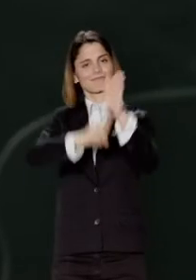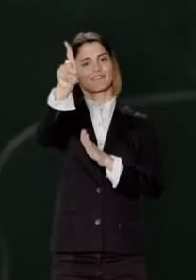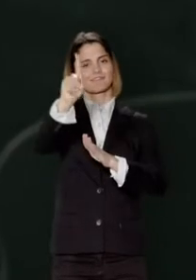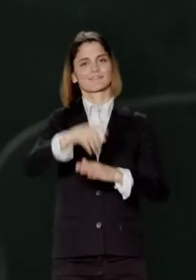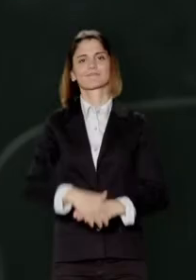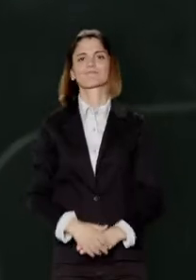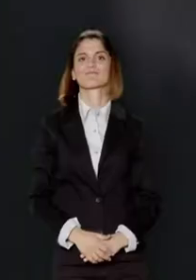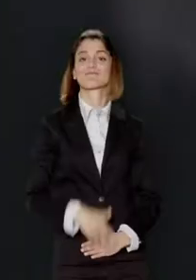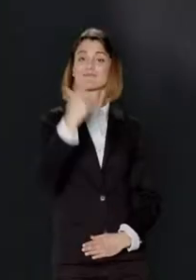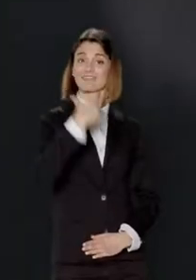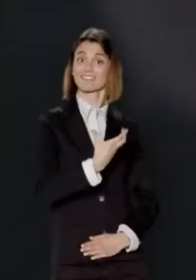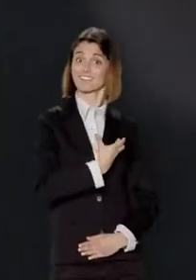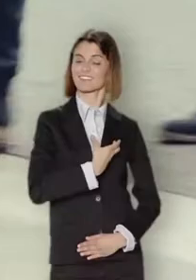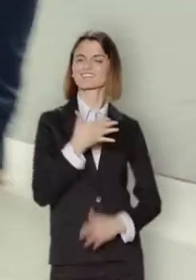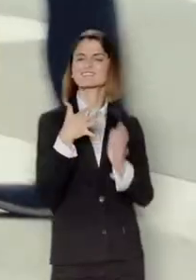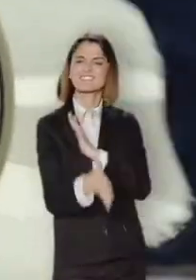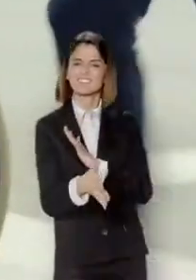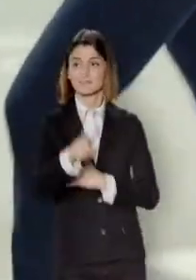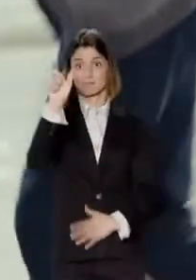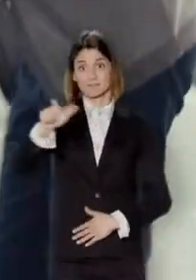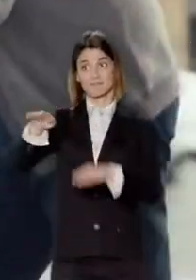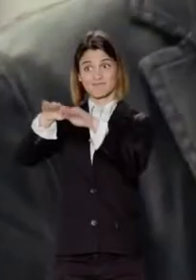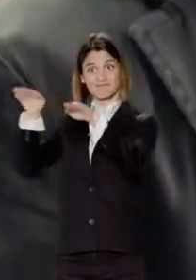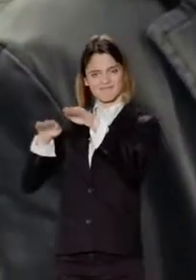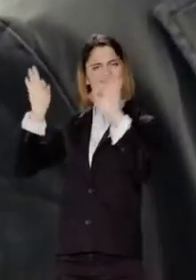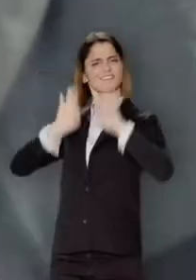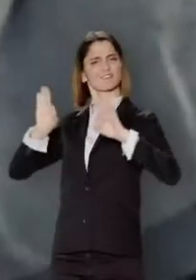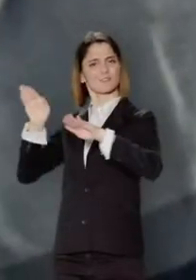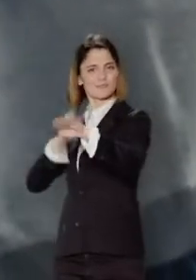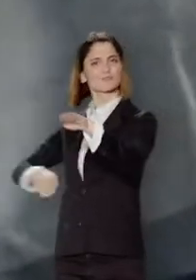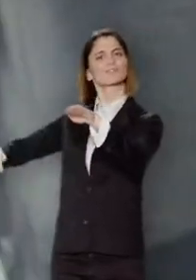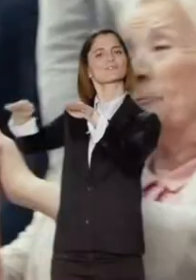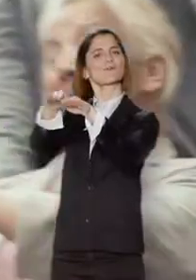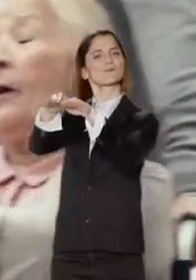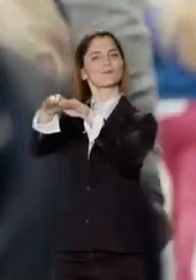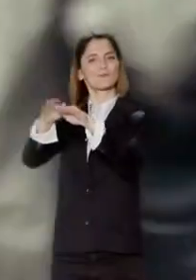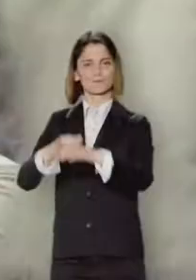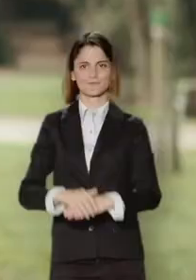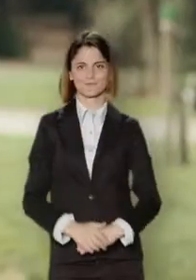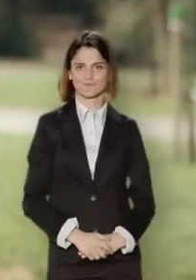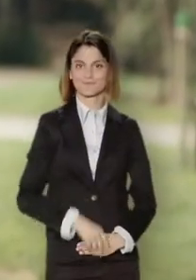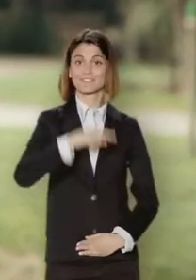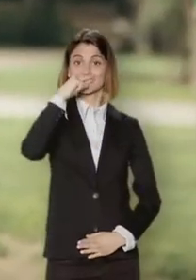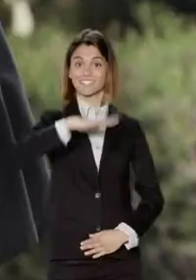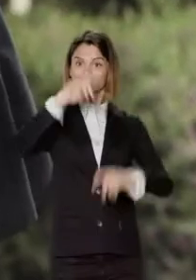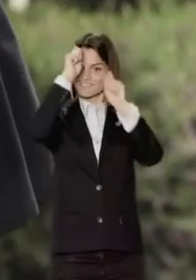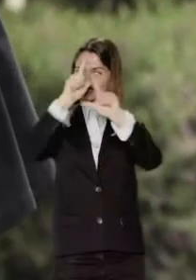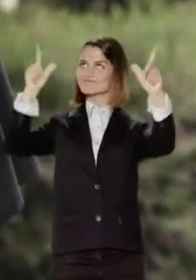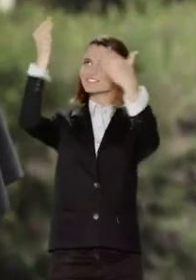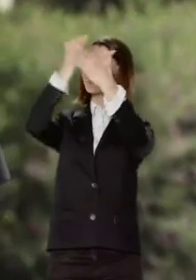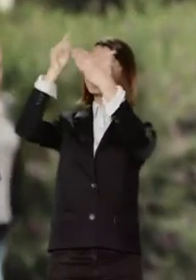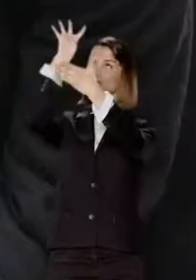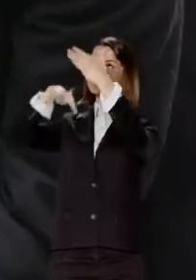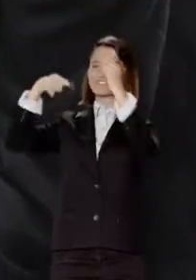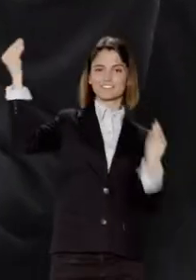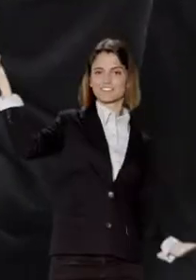Dialogar per seguir avançant. Ser l'alcalde de tots és voler que ningú no quedi enrere. Ningú. És fer